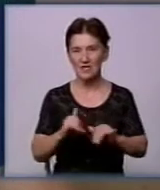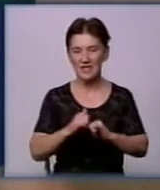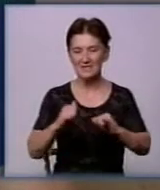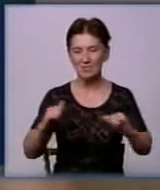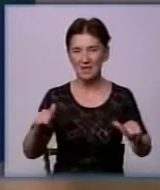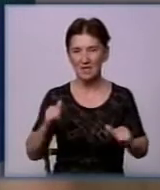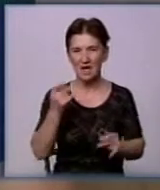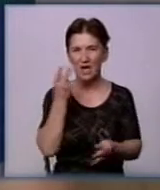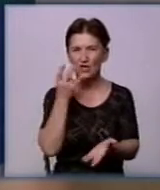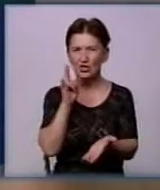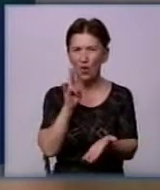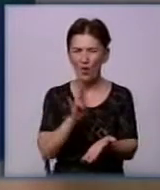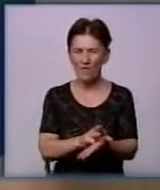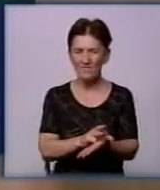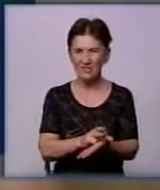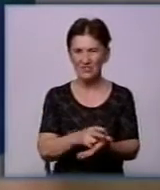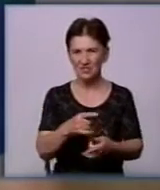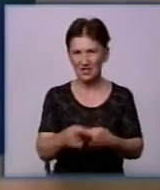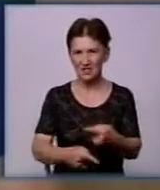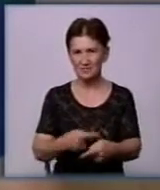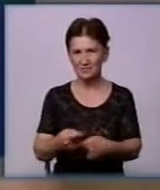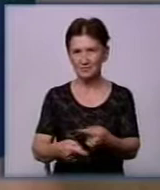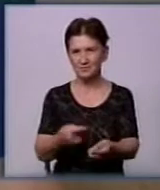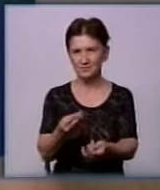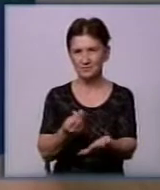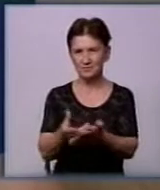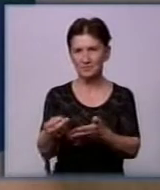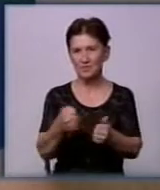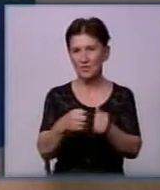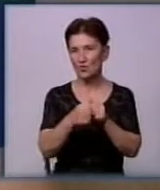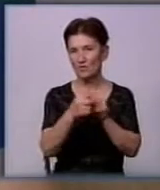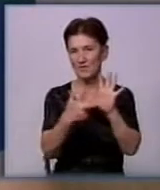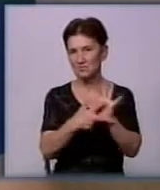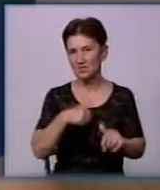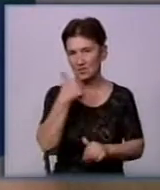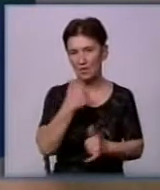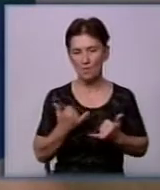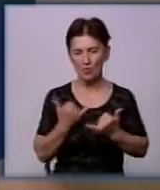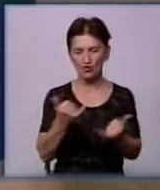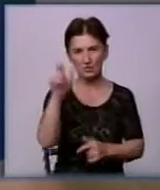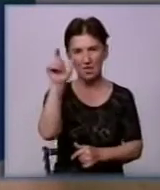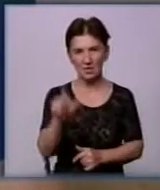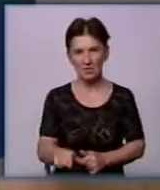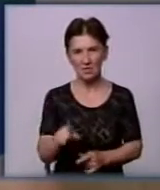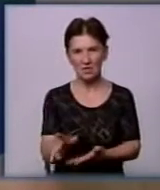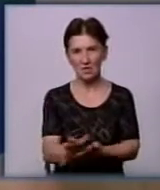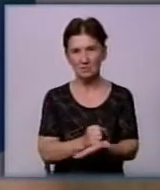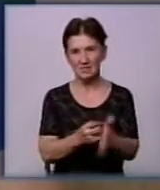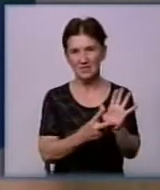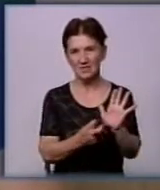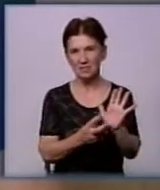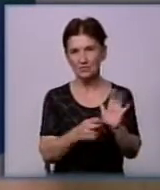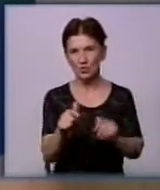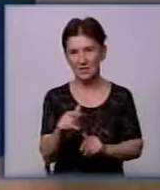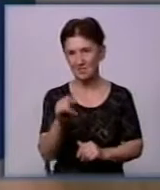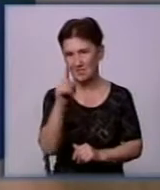довічний пенсіон почесним громадянам. До 2018 року почесні громадяни отримували 700 гривень